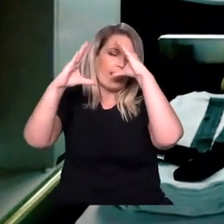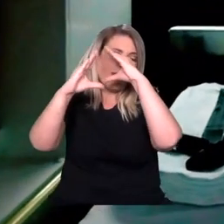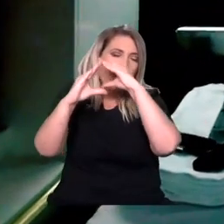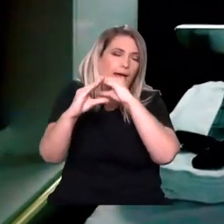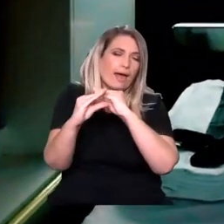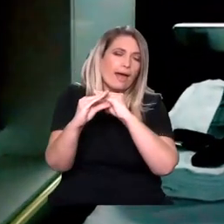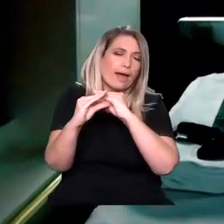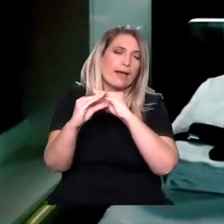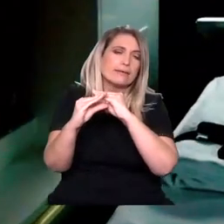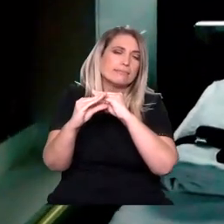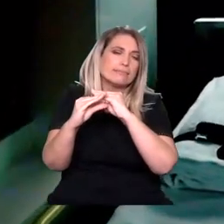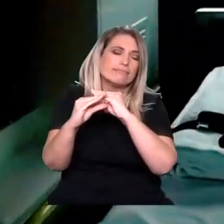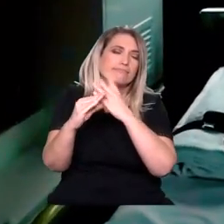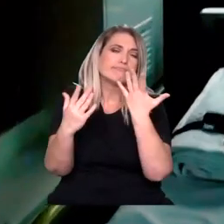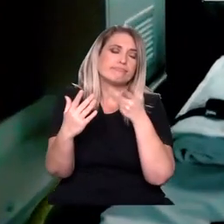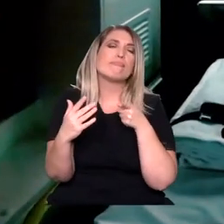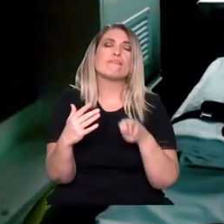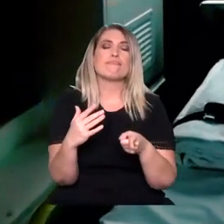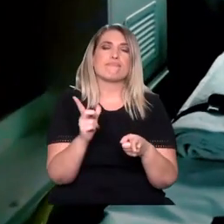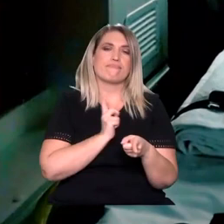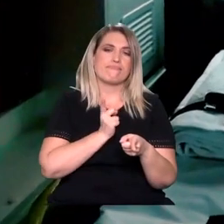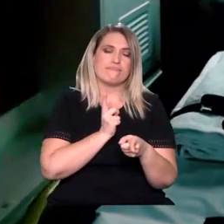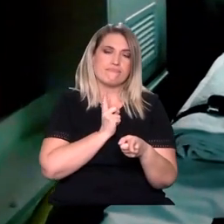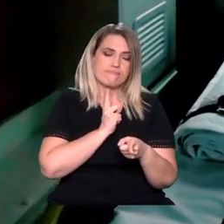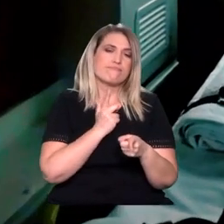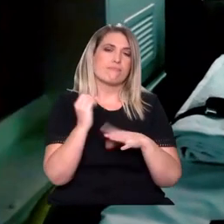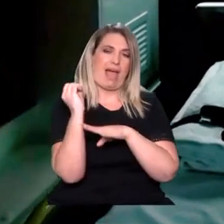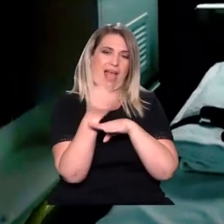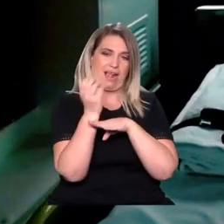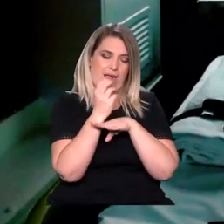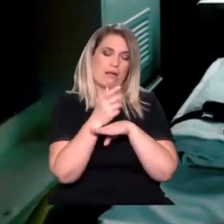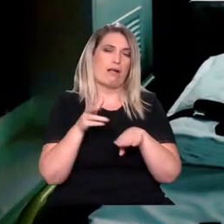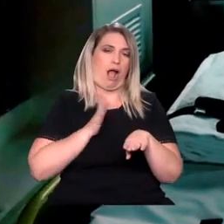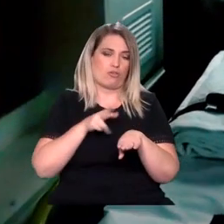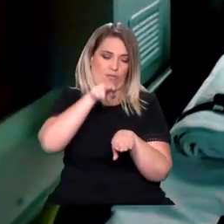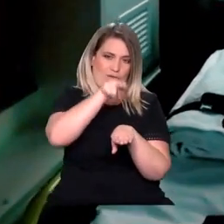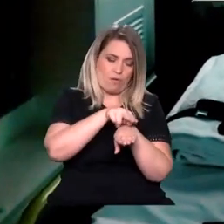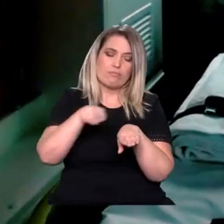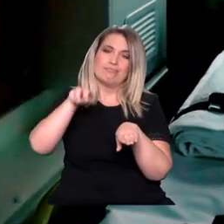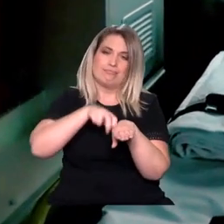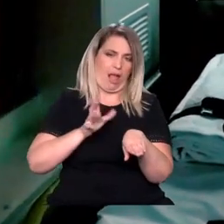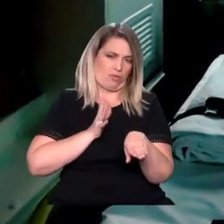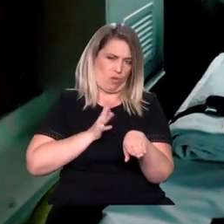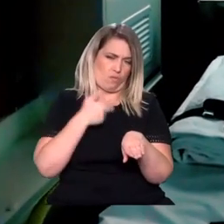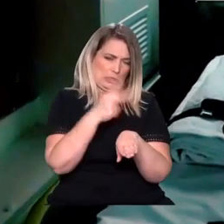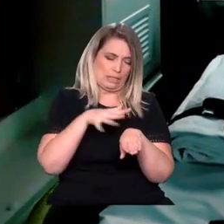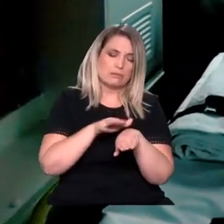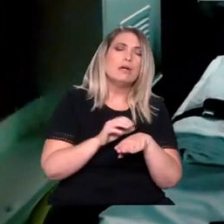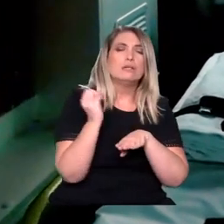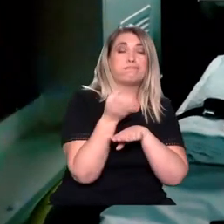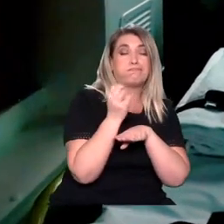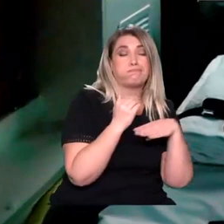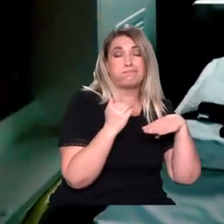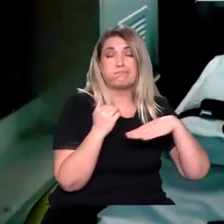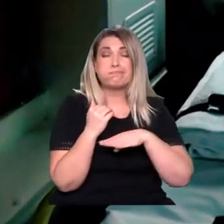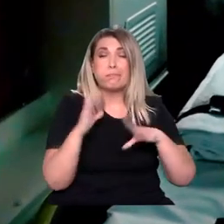πηγαίνει ο ασθενής με το ΕΚΑΒ στο αεροδρόμιο, ούτως ώστε να μεταφερθεί στη Ρόδο. Εκεί, λοιπόν, βλέπουν το απόλυτο